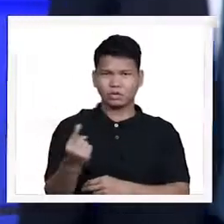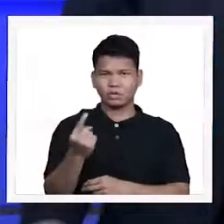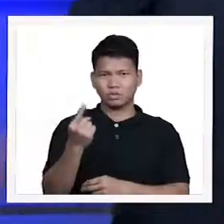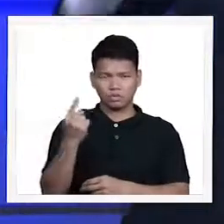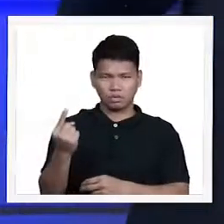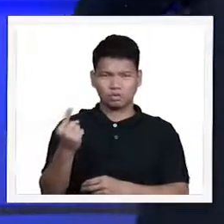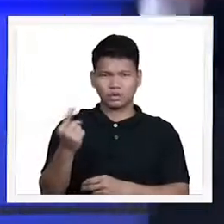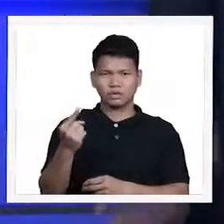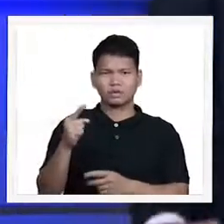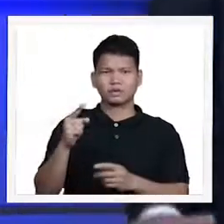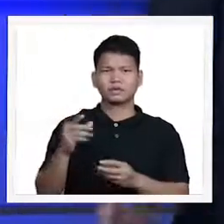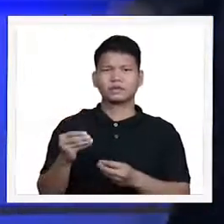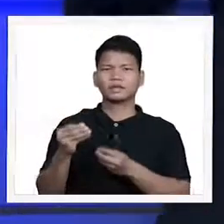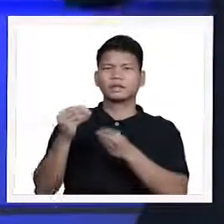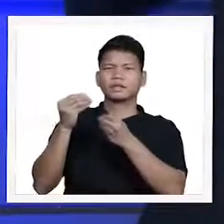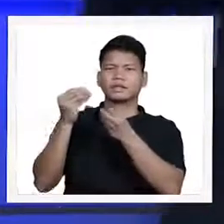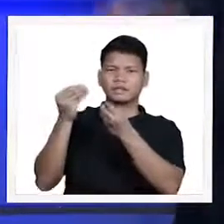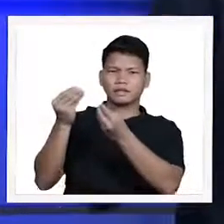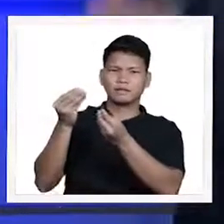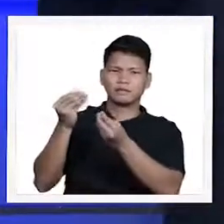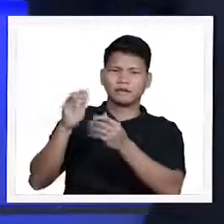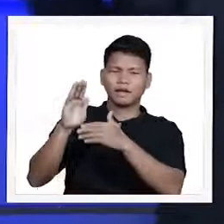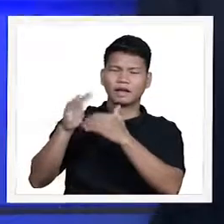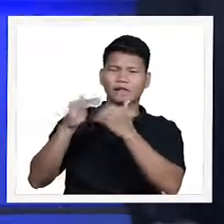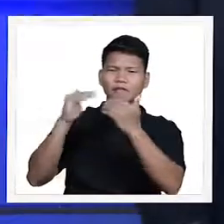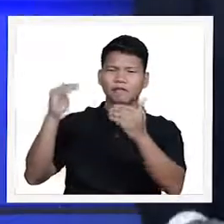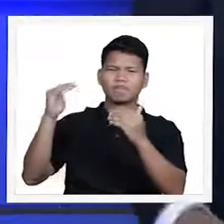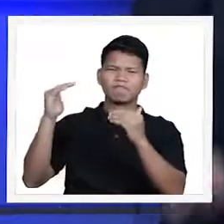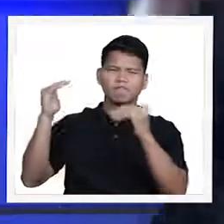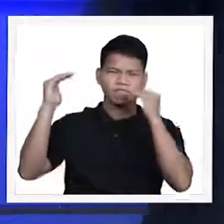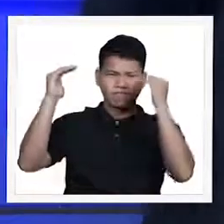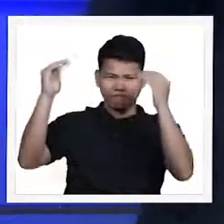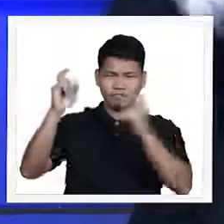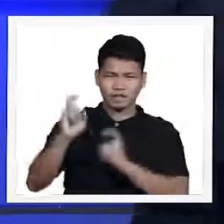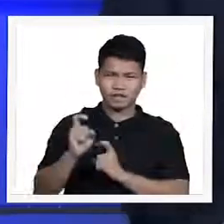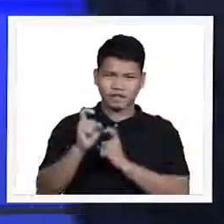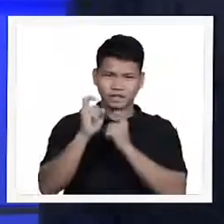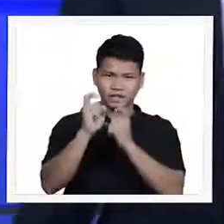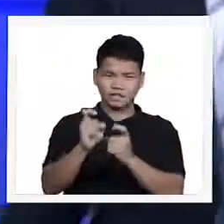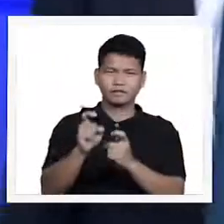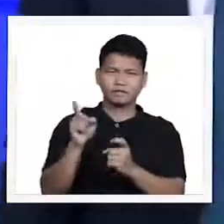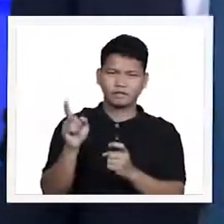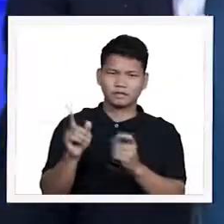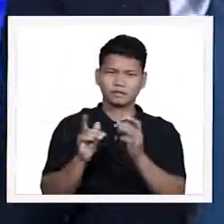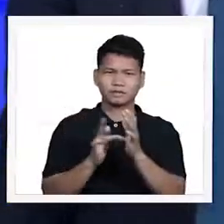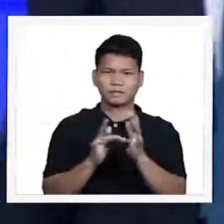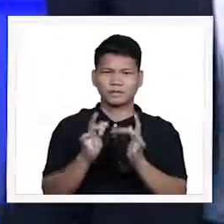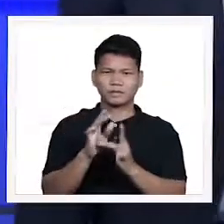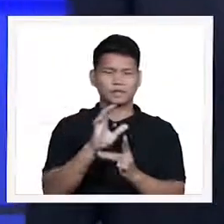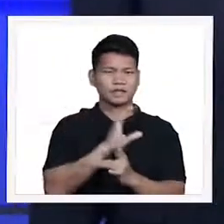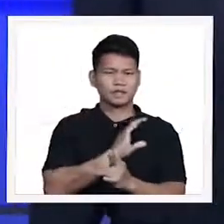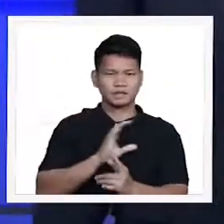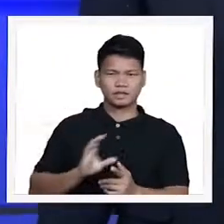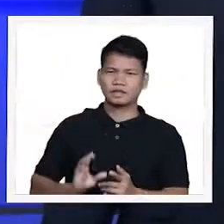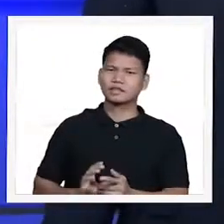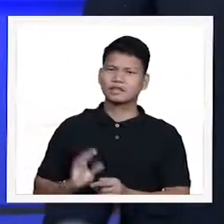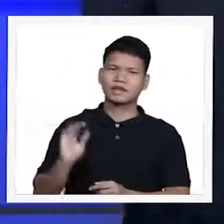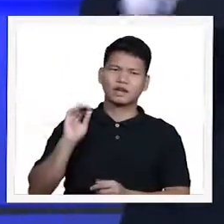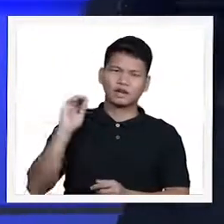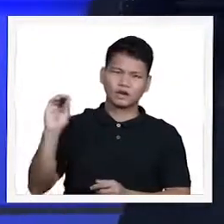iba kung hindi ang heaven's supreme gift na mismo ang Diyos ang unang nagbigay